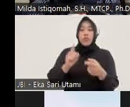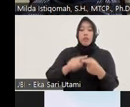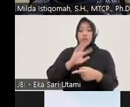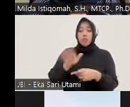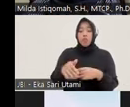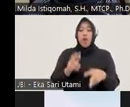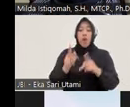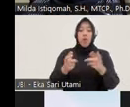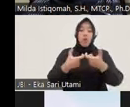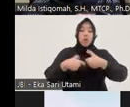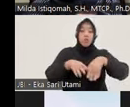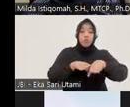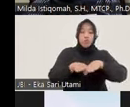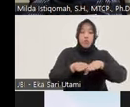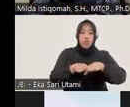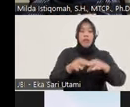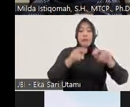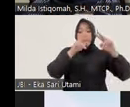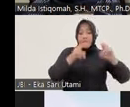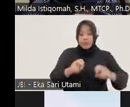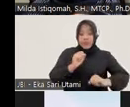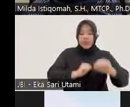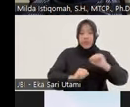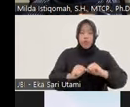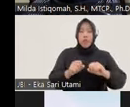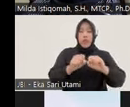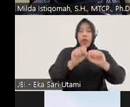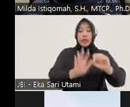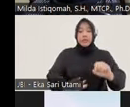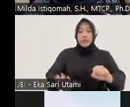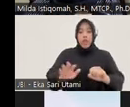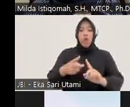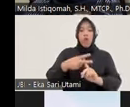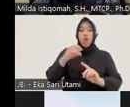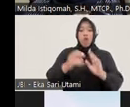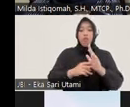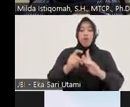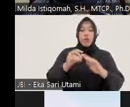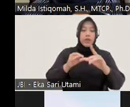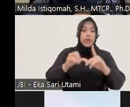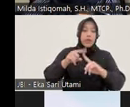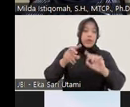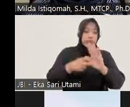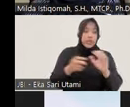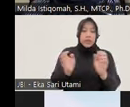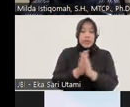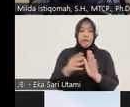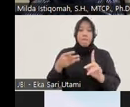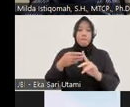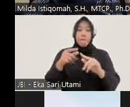didasarkan pada penelitian yang dilakukan oleh Asia Foundation BAPENAS dan juga Kriminologi UI di tahun 2023 yang lalu